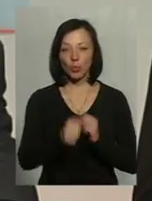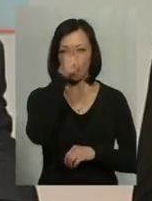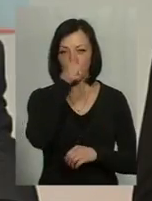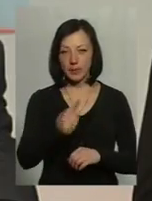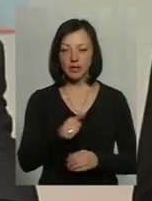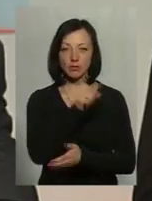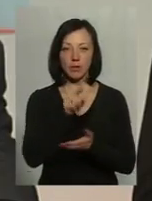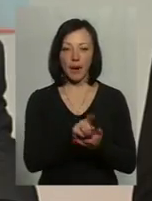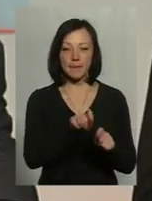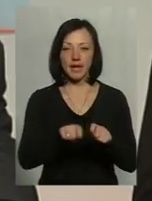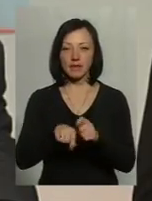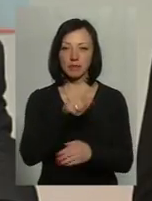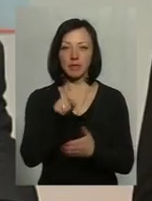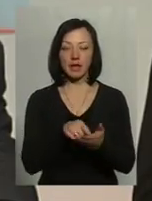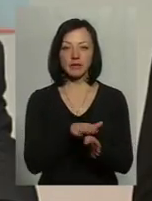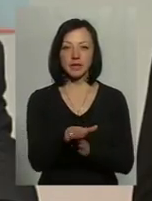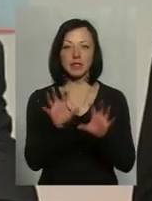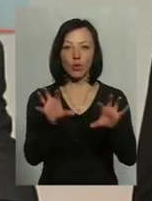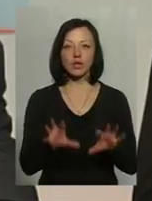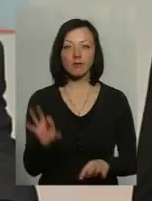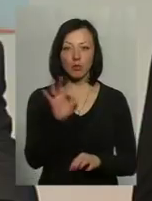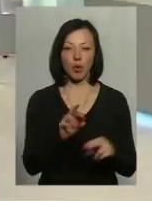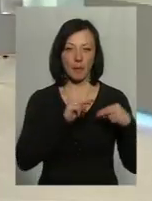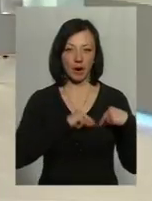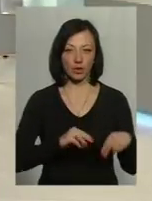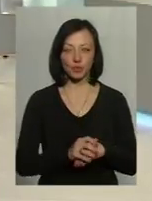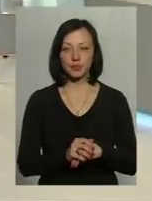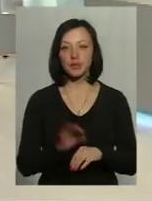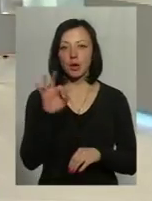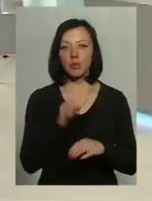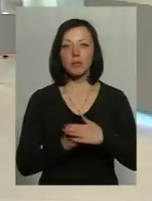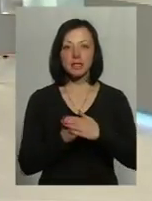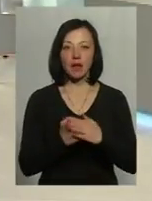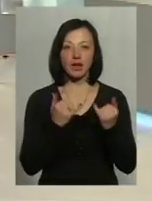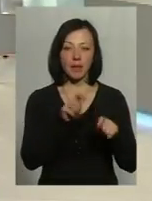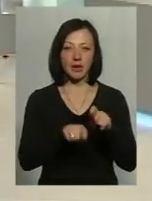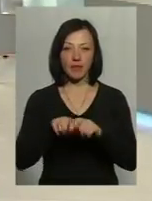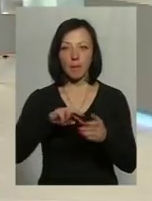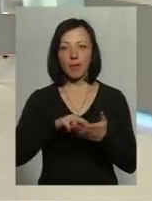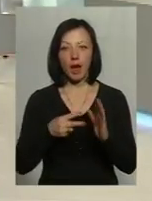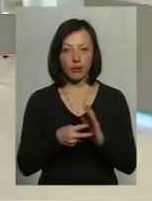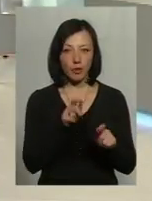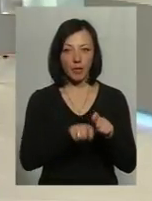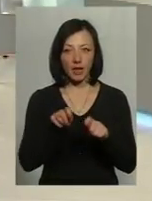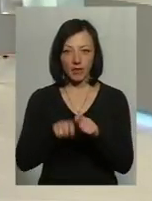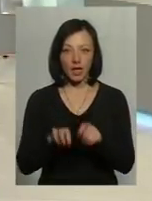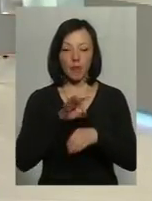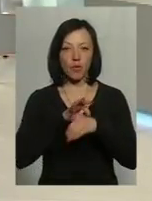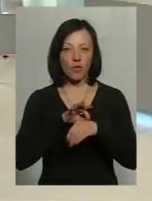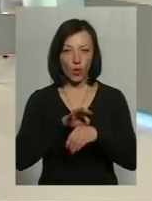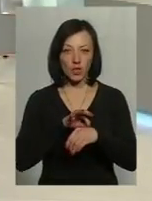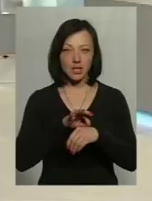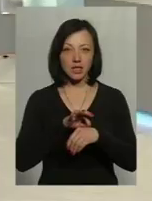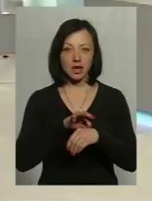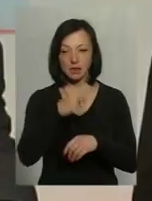підлягають перевіркам з питань дотримання законодавства по працю. Про підстави для перевіру. Планові перевірки проводяться з